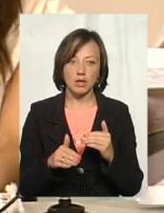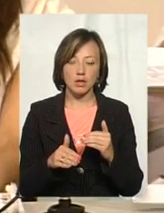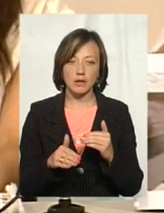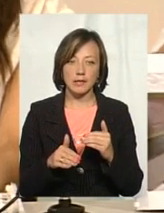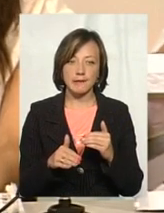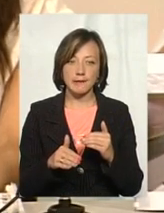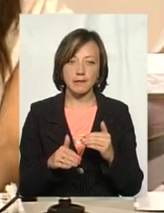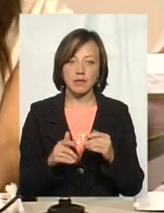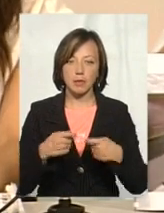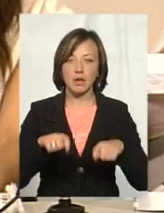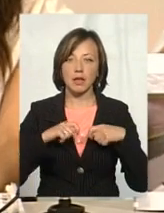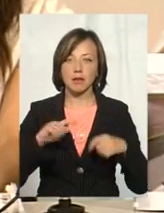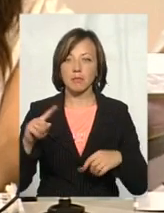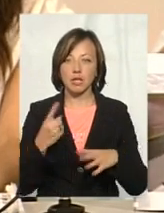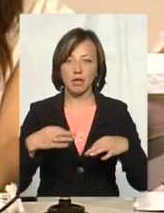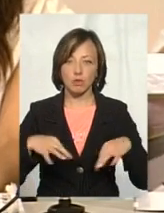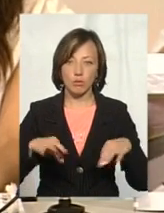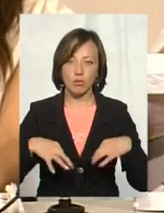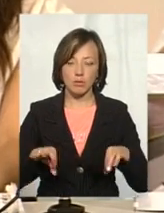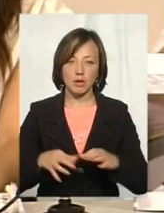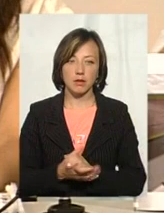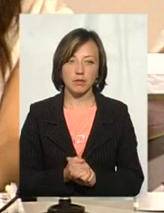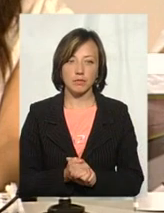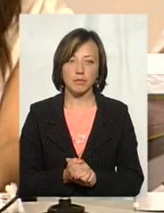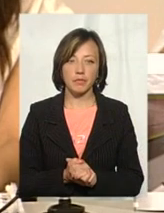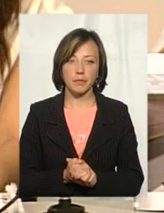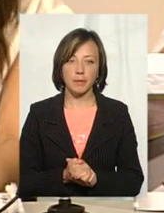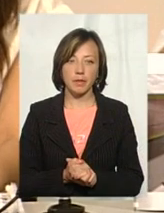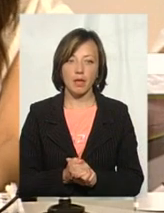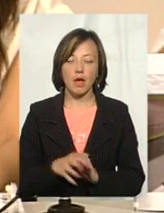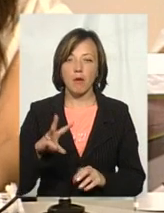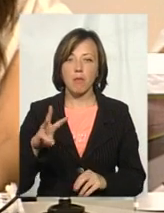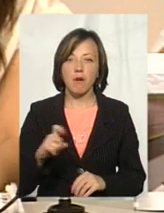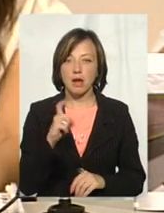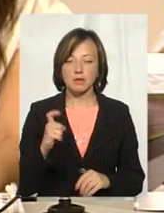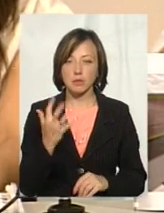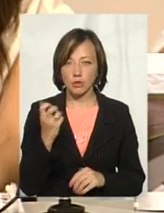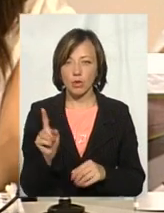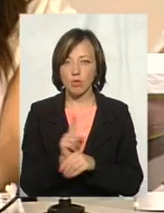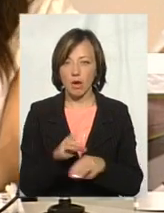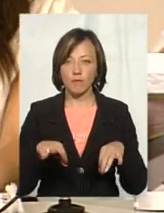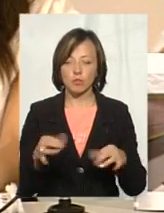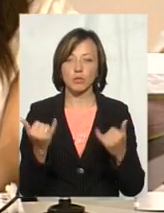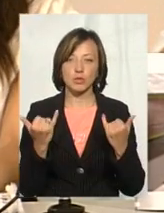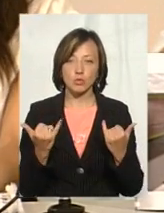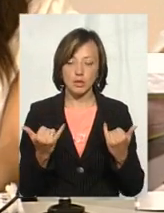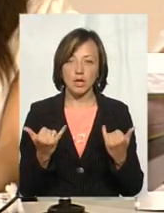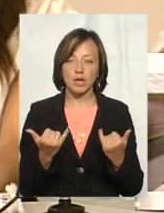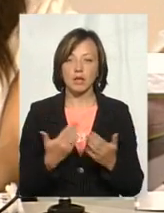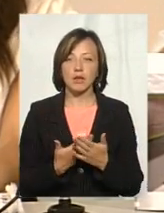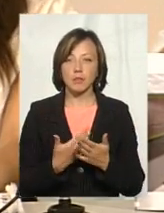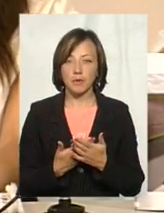на передачі нам перший автомобіль. На передачі МАЗ-500, нормальний автомобіль, сучасний. Дивіться,